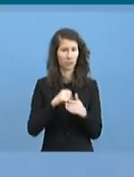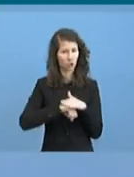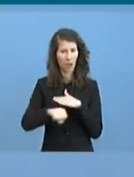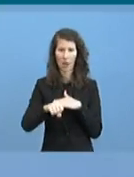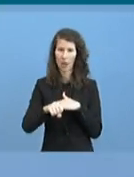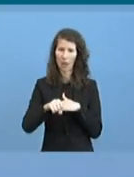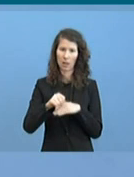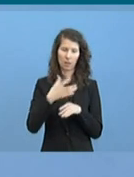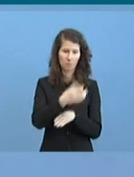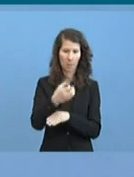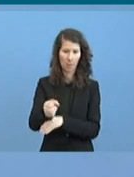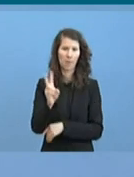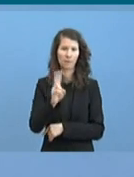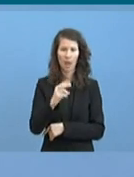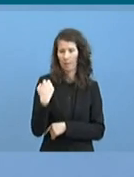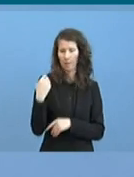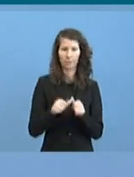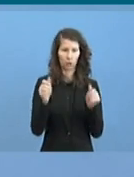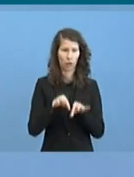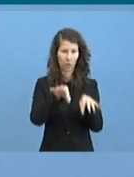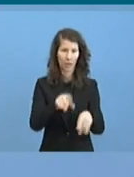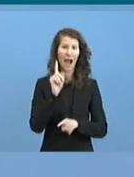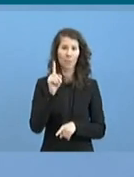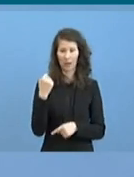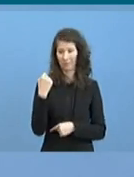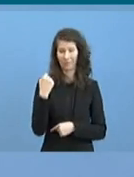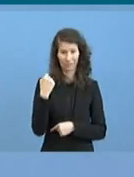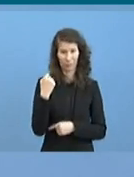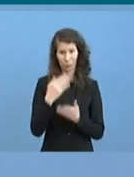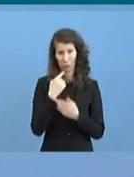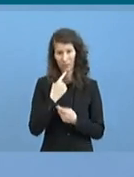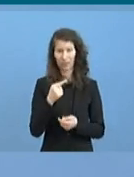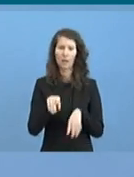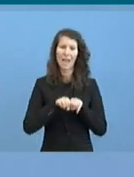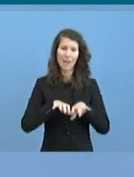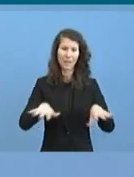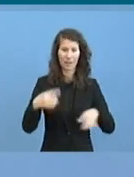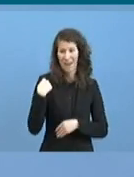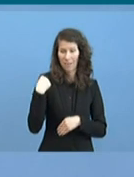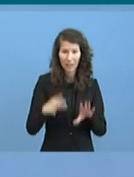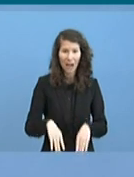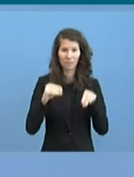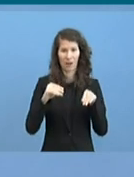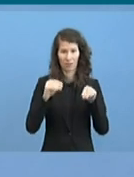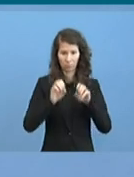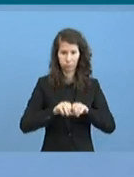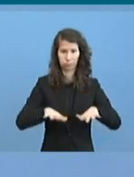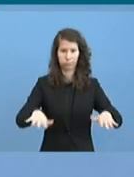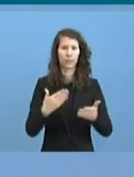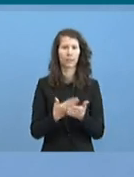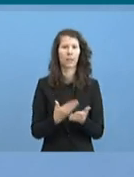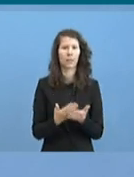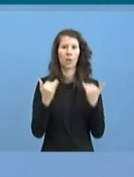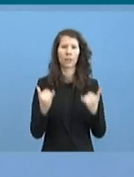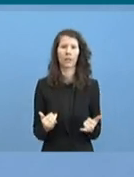wir befinden uns am Anfang der Epidemie. Von daher ist es, glaube ich, echt zu früh, da jetzt Entwarnung zu geben.